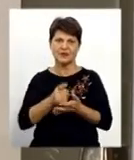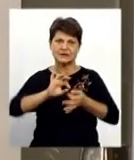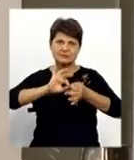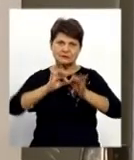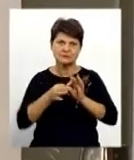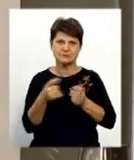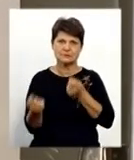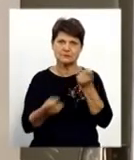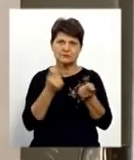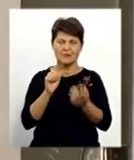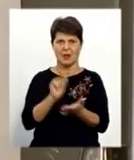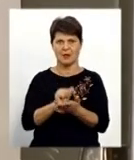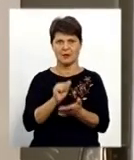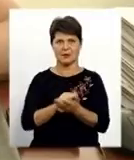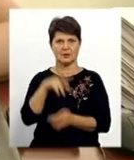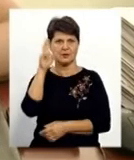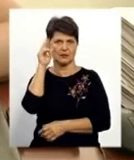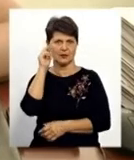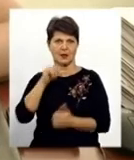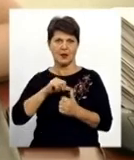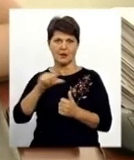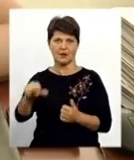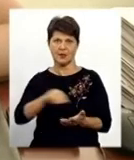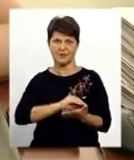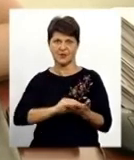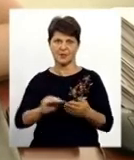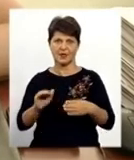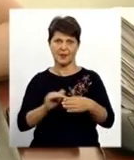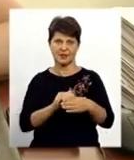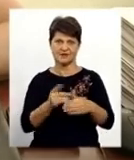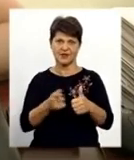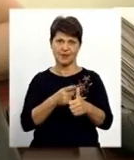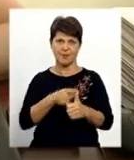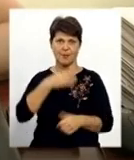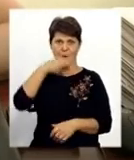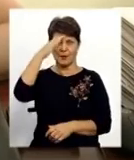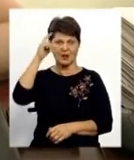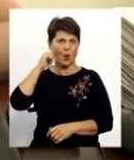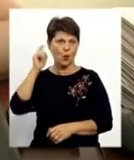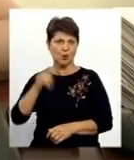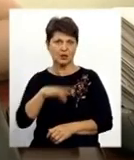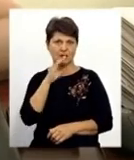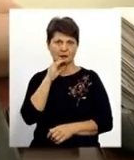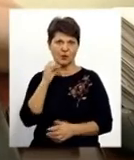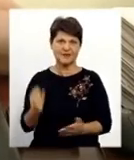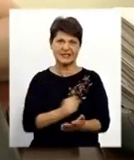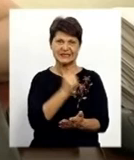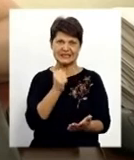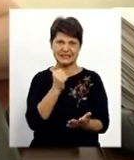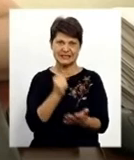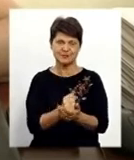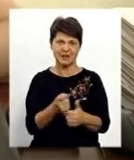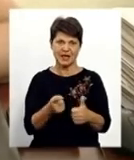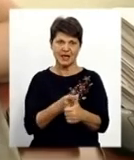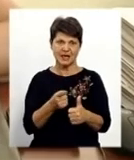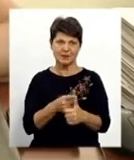перевіряти анкетні дані. Крім написання прізвища ім'я по-батькові українською мовою, закордонне тільки прізвища ім'я